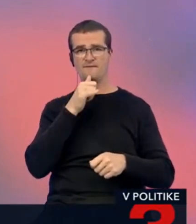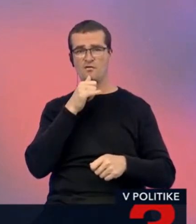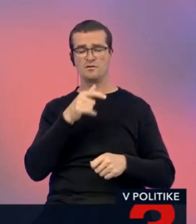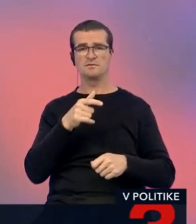na 5%.